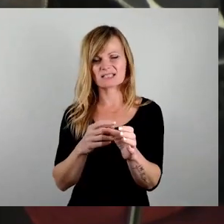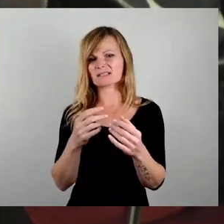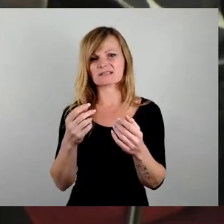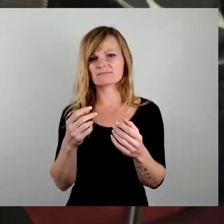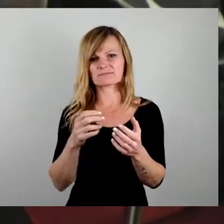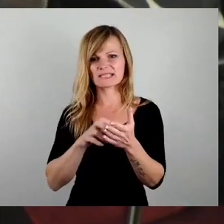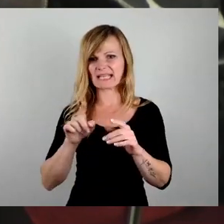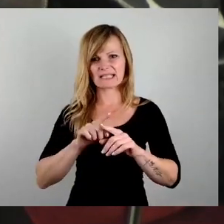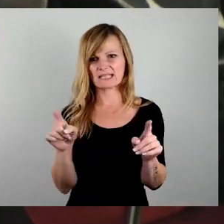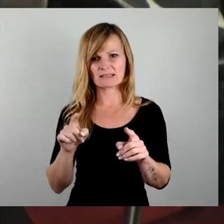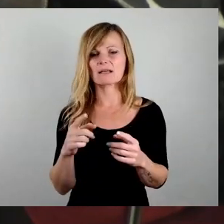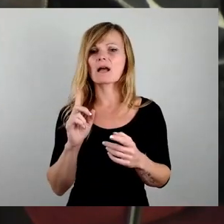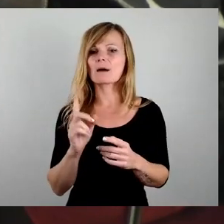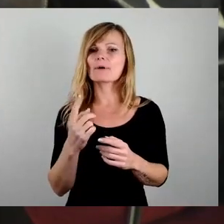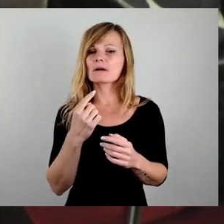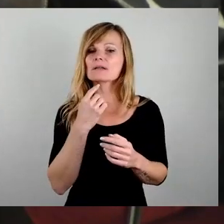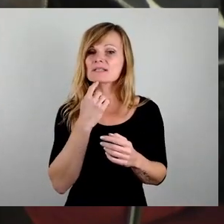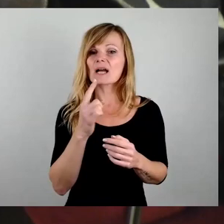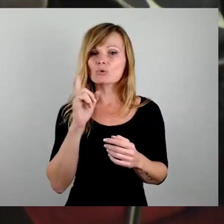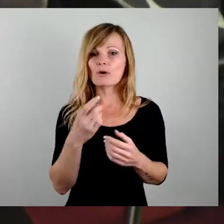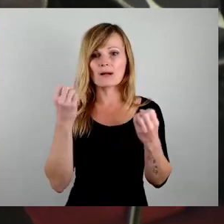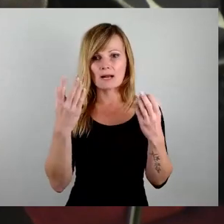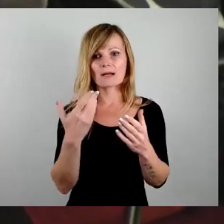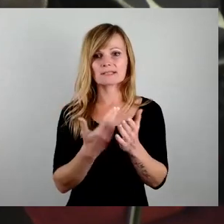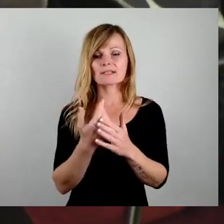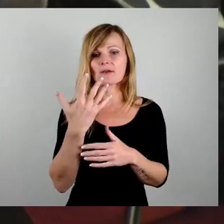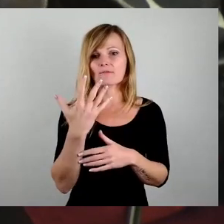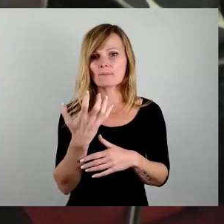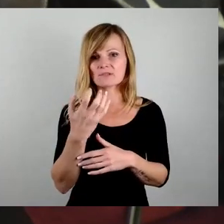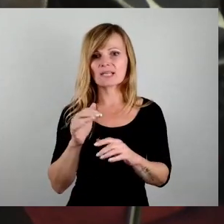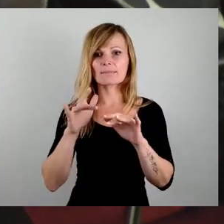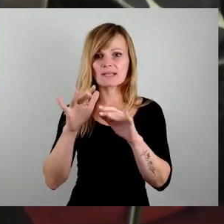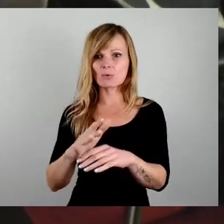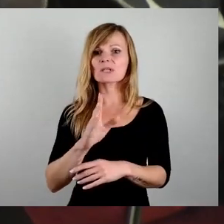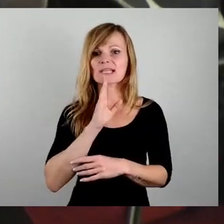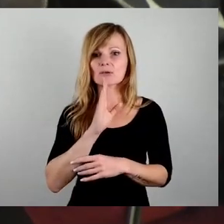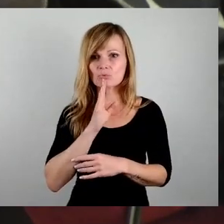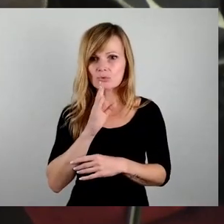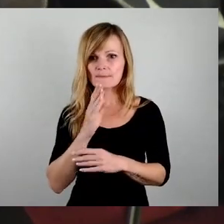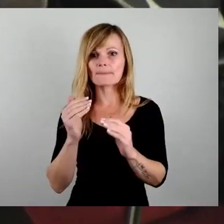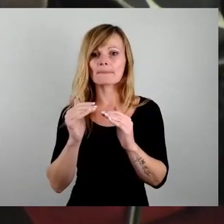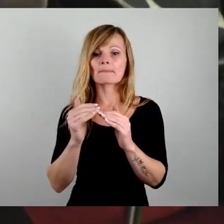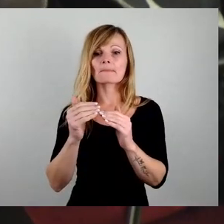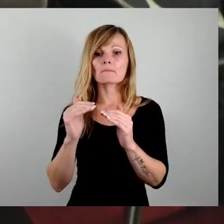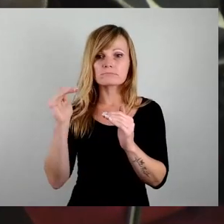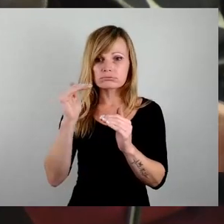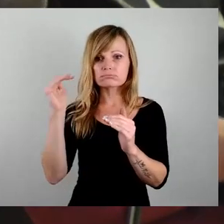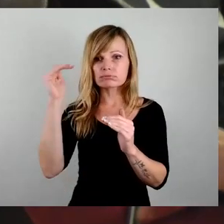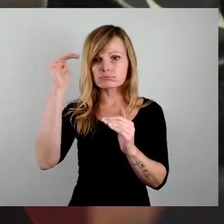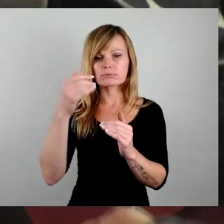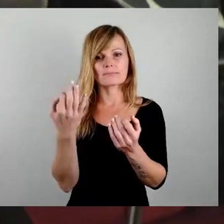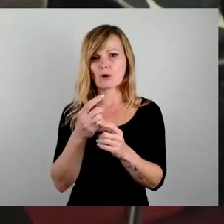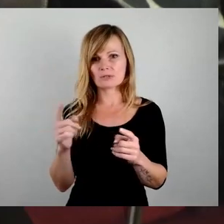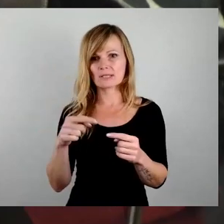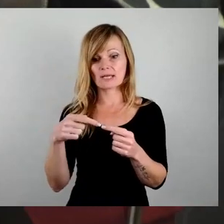auch hier, uns wurde deutlich gesagt, ja, die 50 Millionen reichen, wir brauchen da keinen Nachschuss. Also wenn jetzt in den nächsten drei Monaten, wie